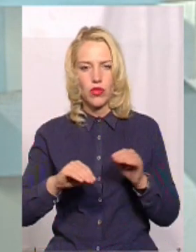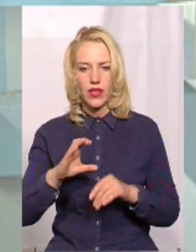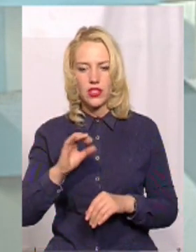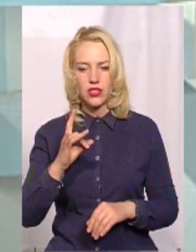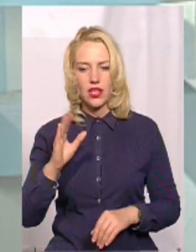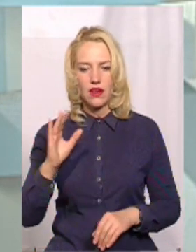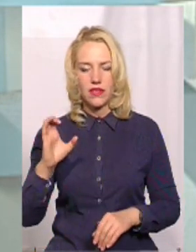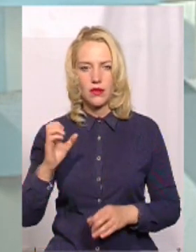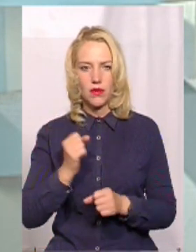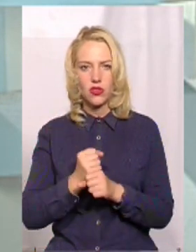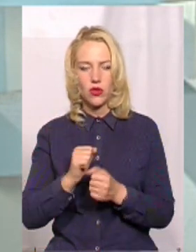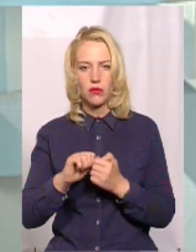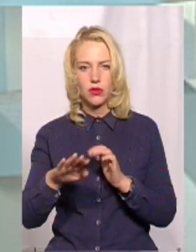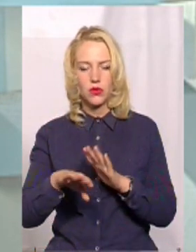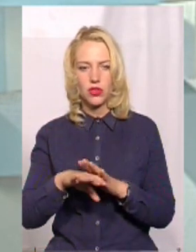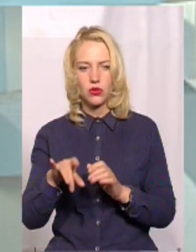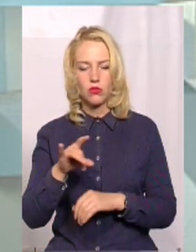у Кам'янець-Подільському районі,